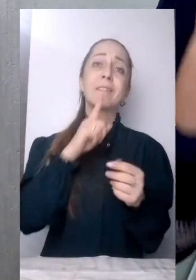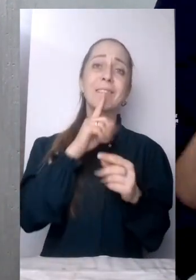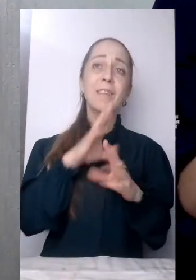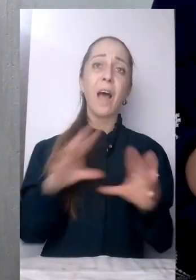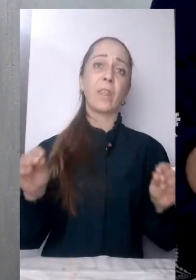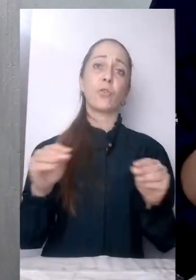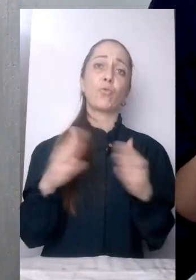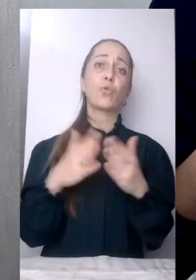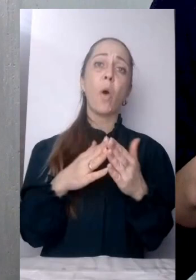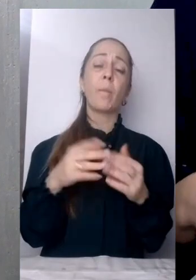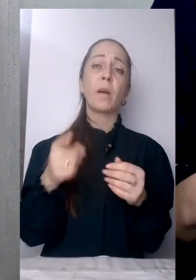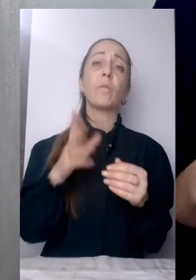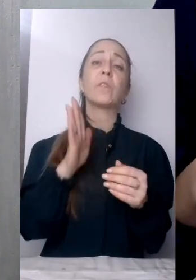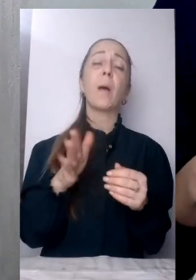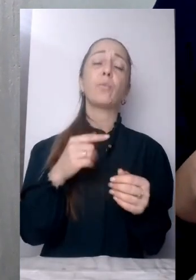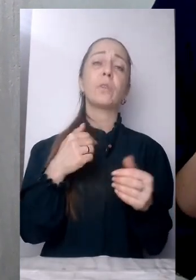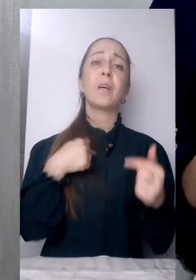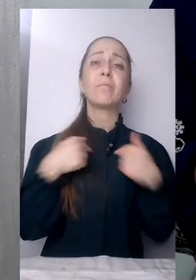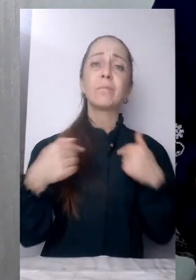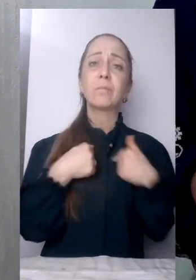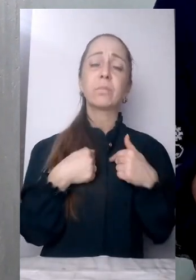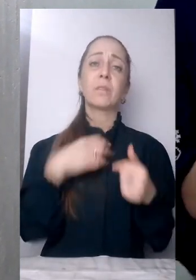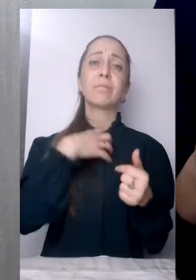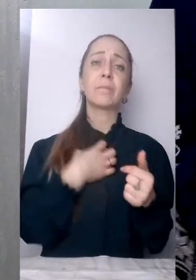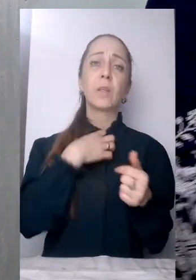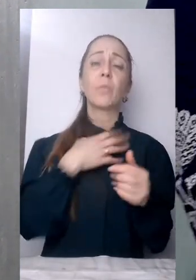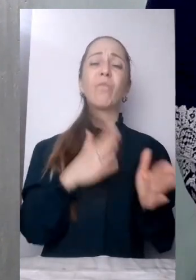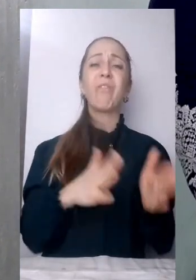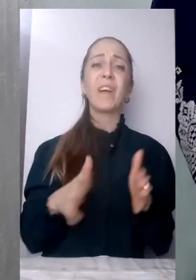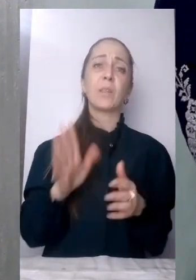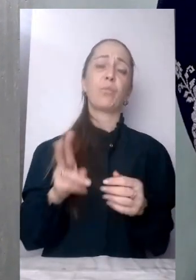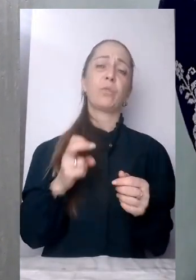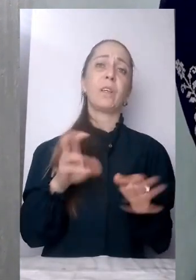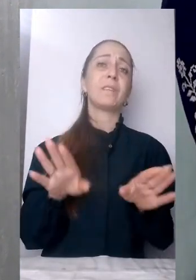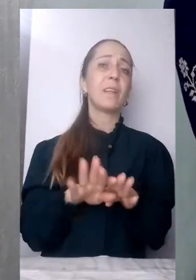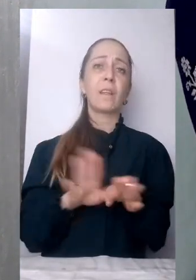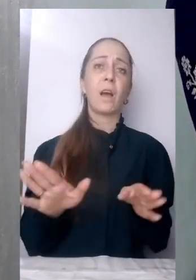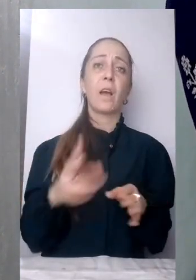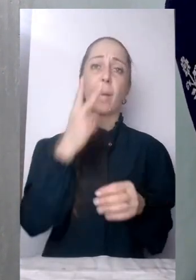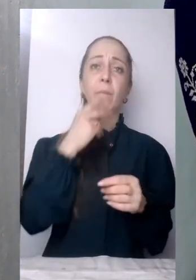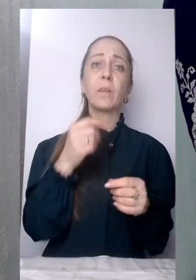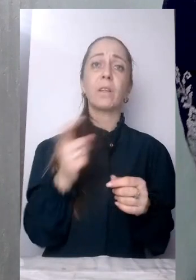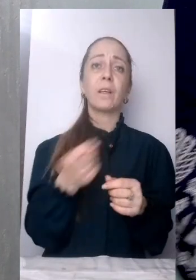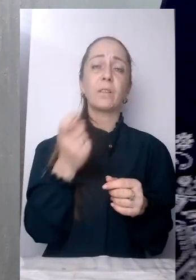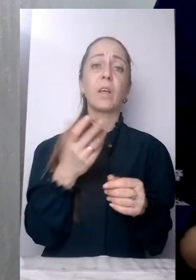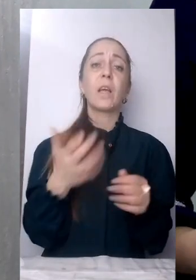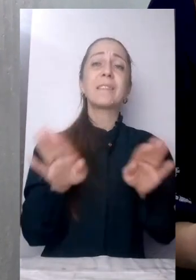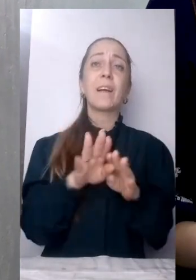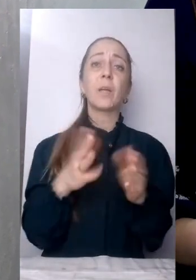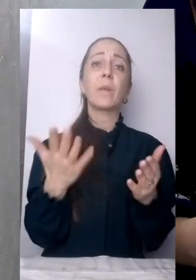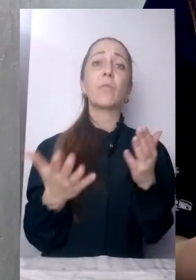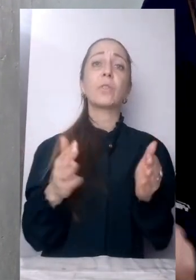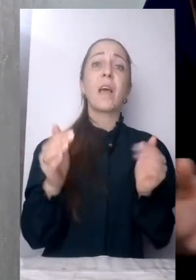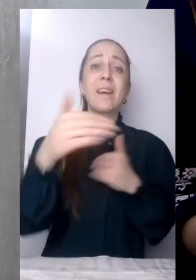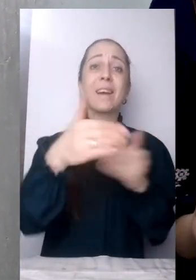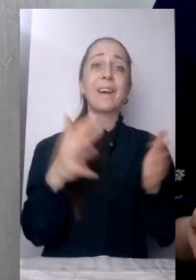буде дуже стресувати і вести себе неадекватно, якщо ми закриємо її навіть в якусь таку малесню кліточку. Коли це